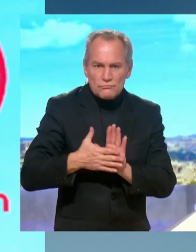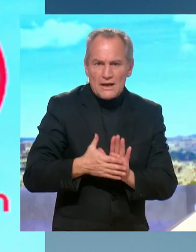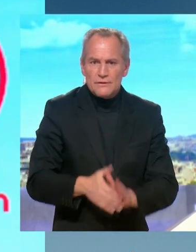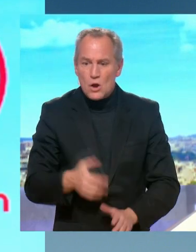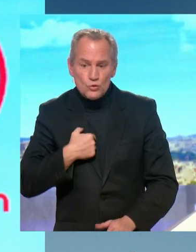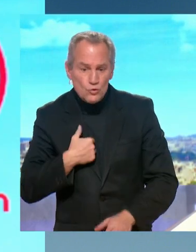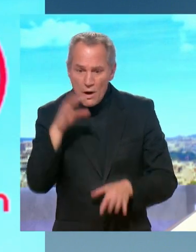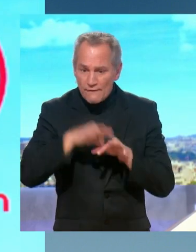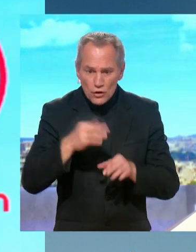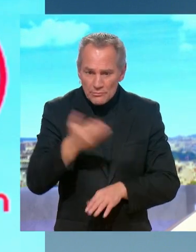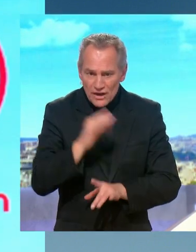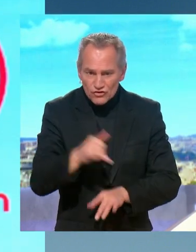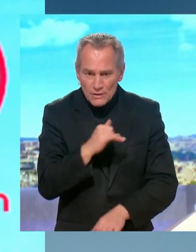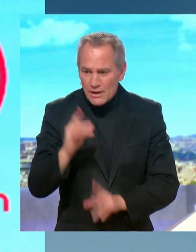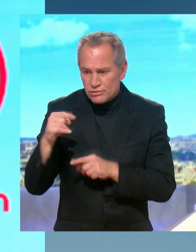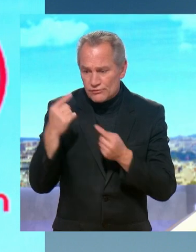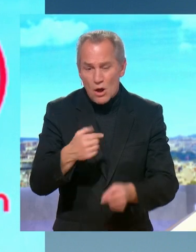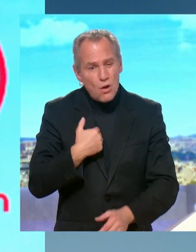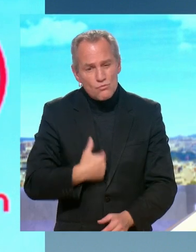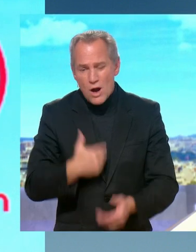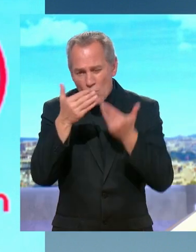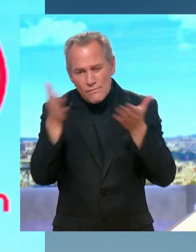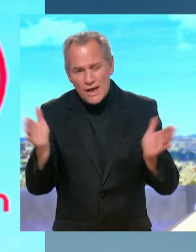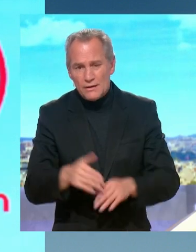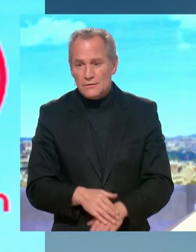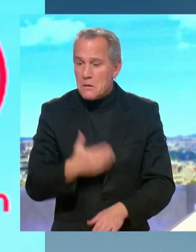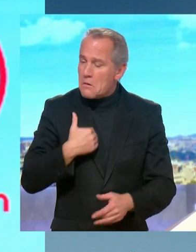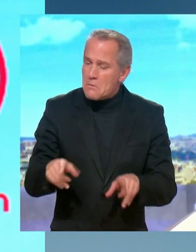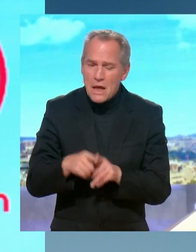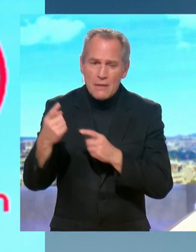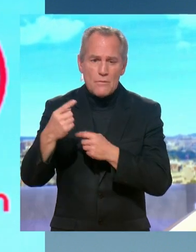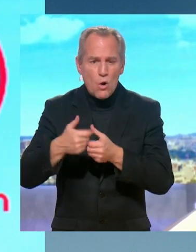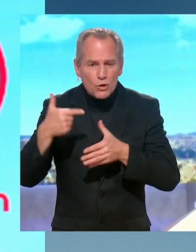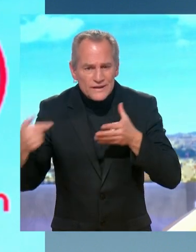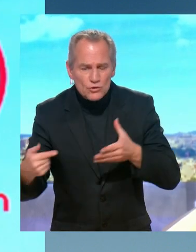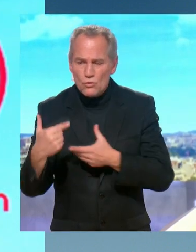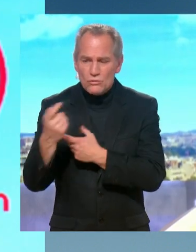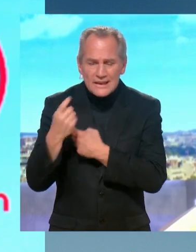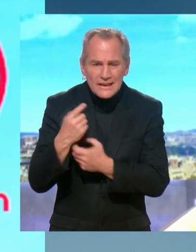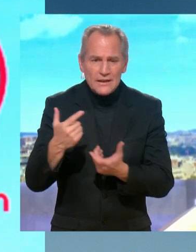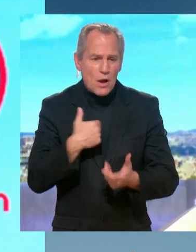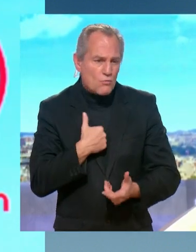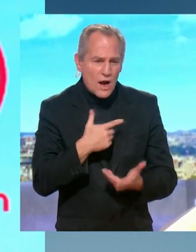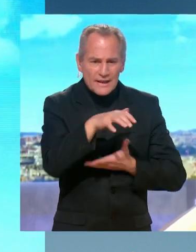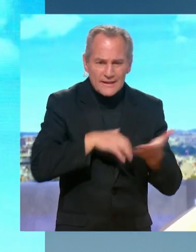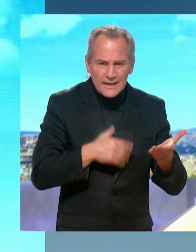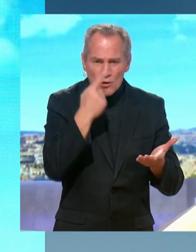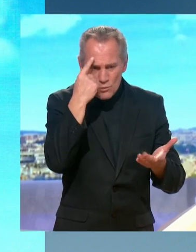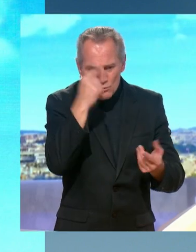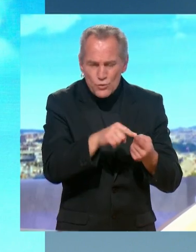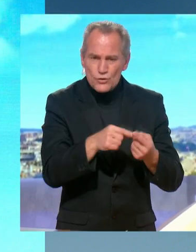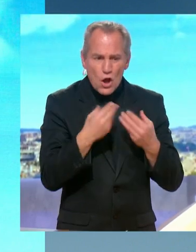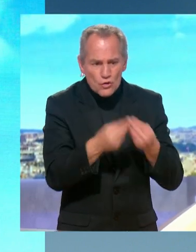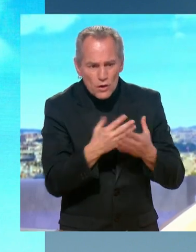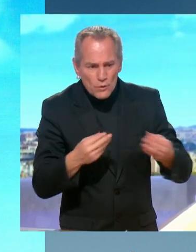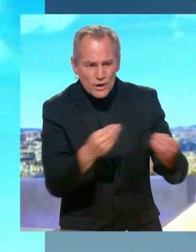crois que je suis particulièrement ouvert, quelles que soient d'ailleurs les oppositions, pour pouvoir améliorer un texte pour le bénéfice des Français. Gérald Darmanin, il pas